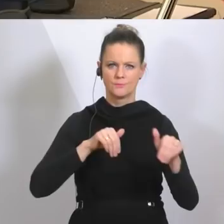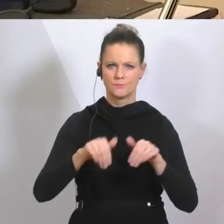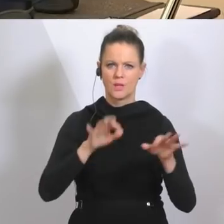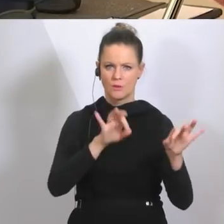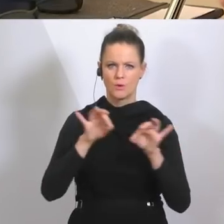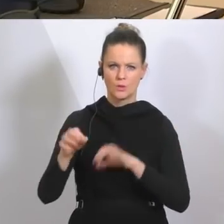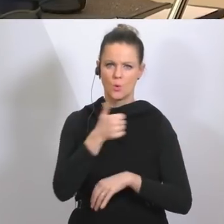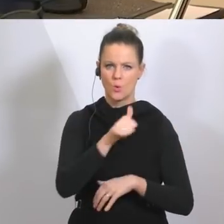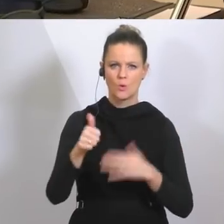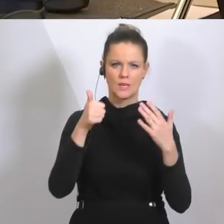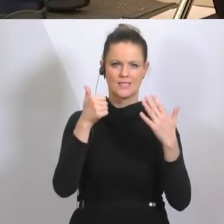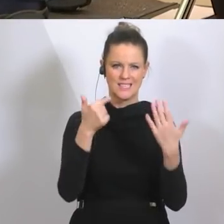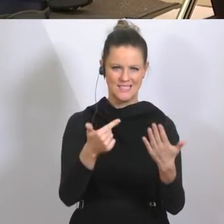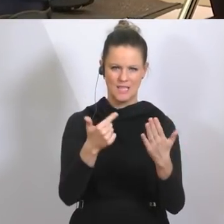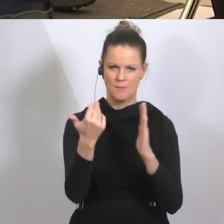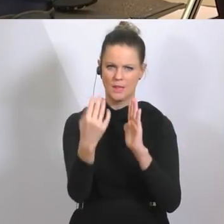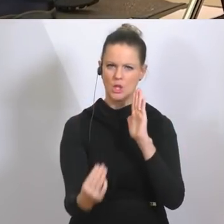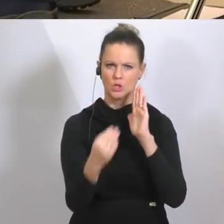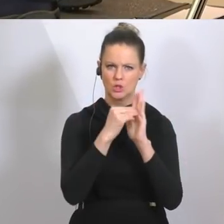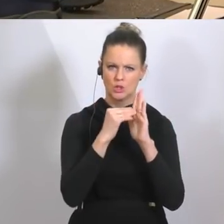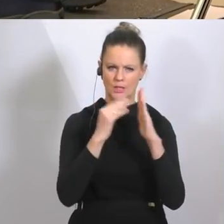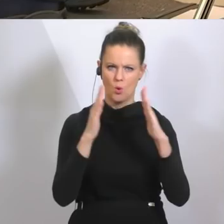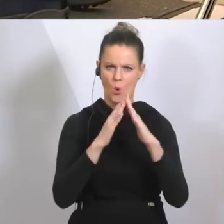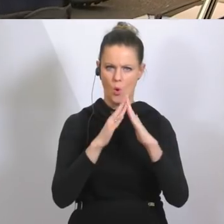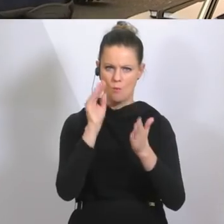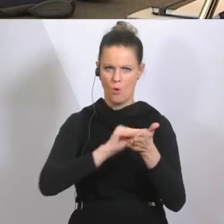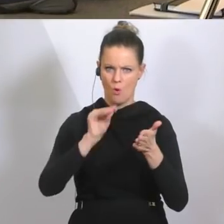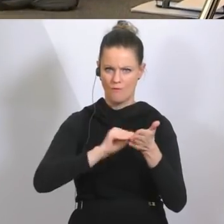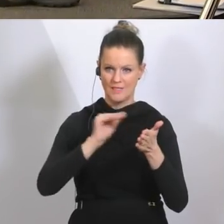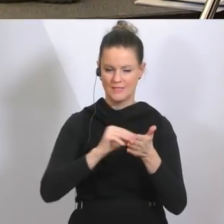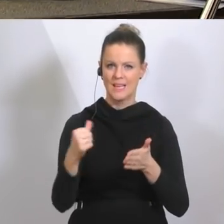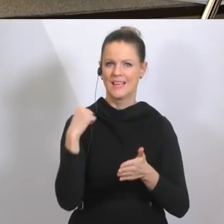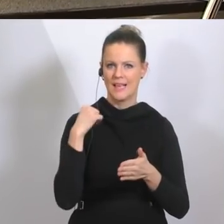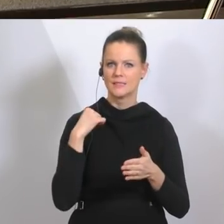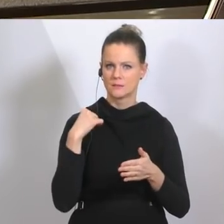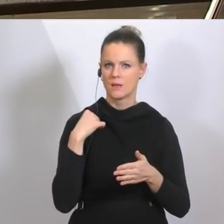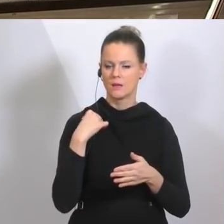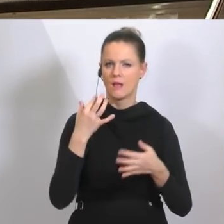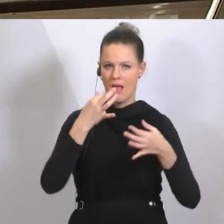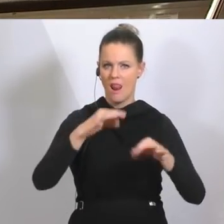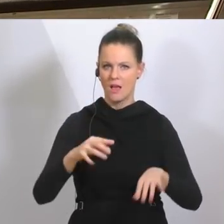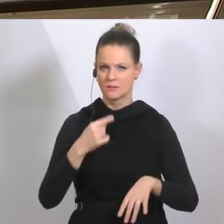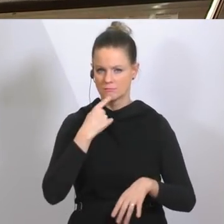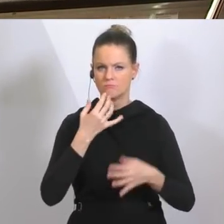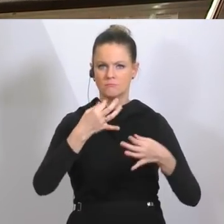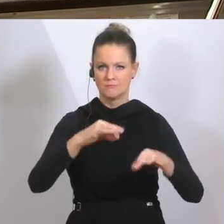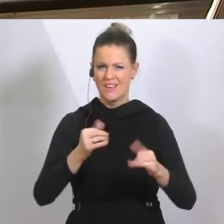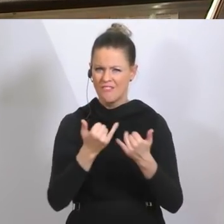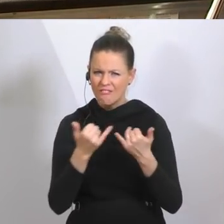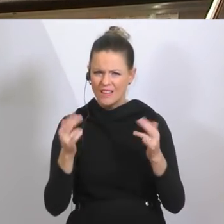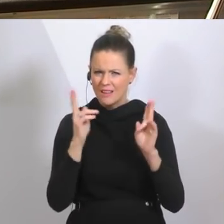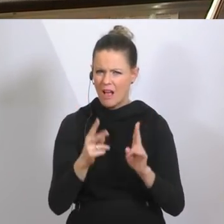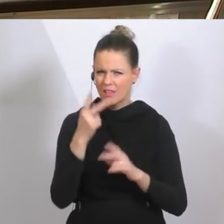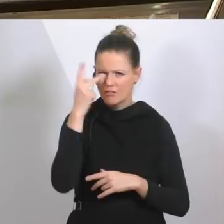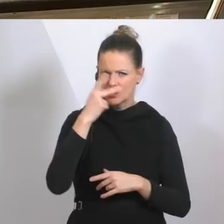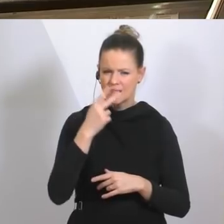107, in der das Homeoffice geregelt ist, die ist ja gestern erlassen worden. Können Sie das noch einmal klarstellen, wie die jetzt zu verstehen ist,